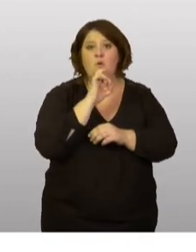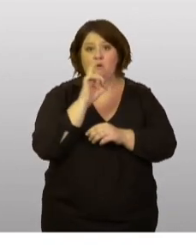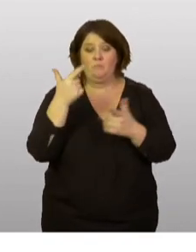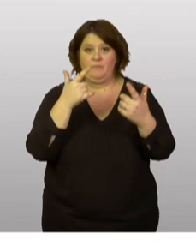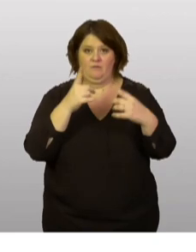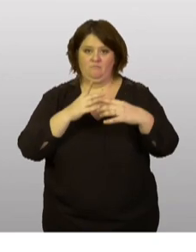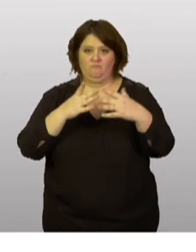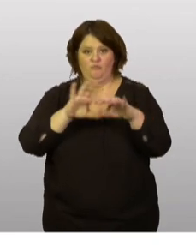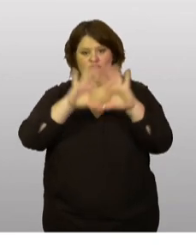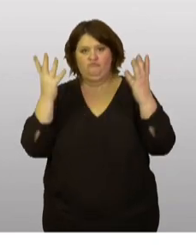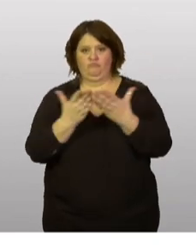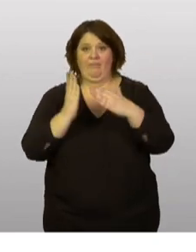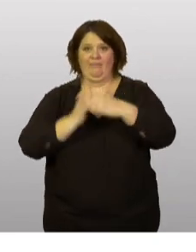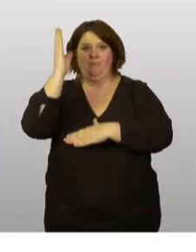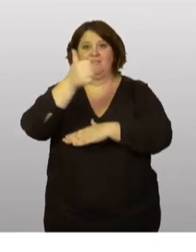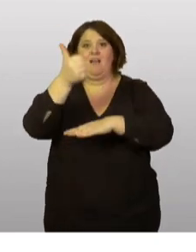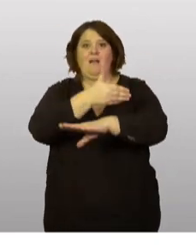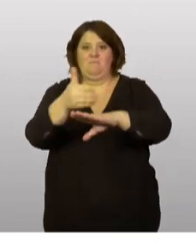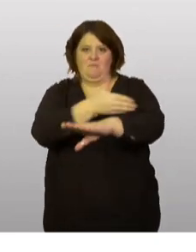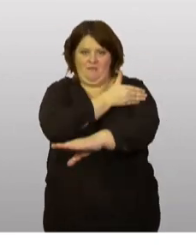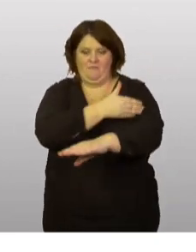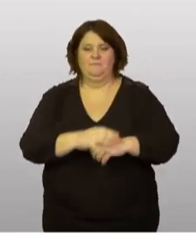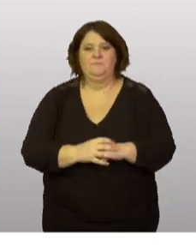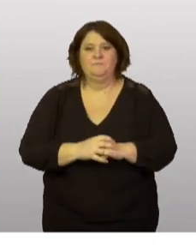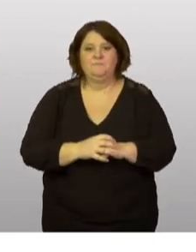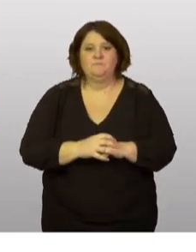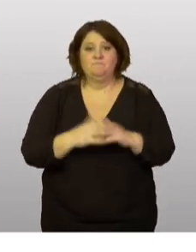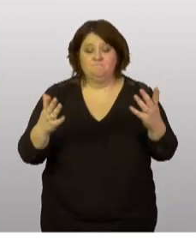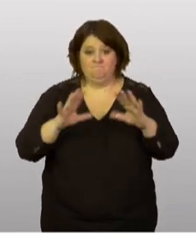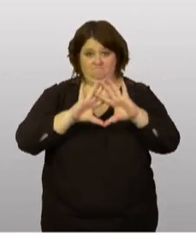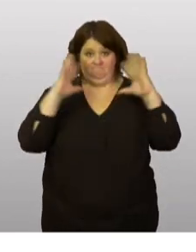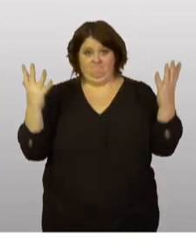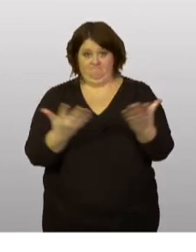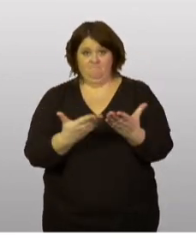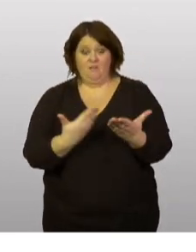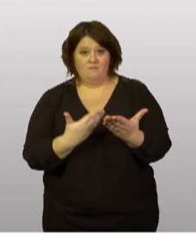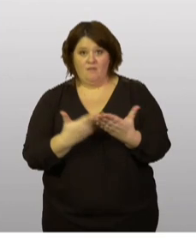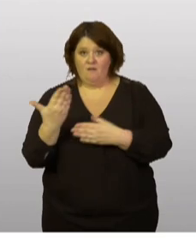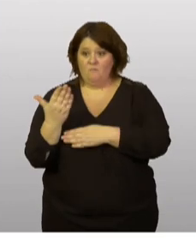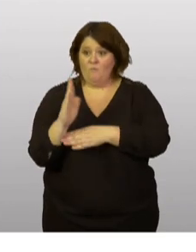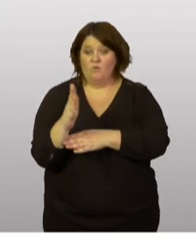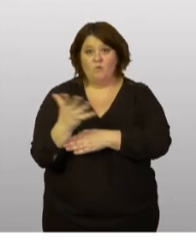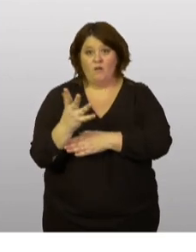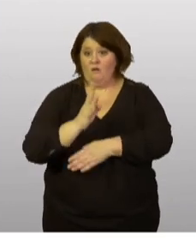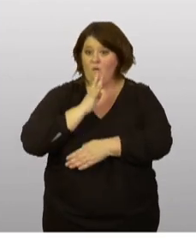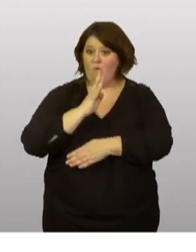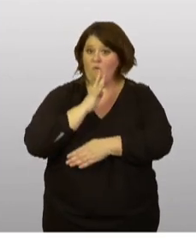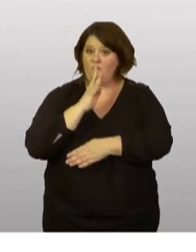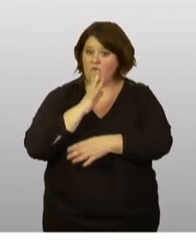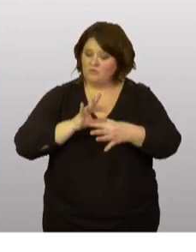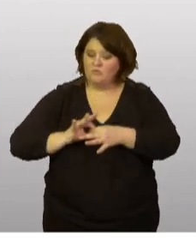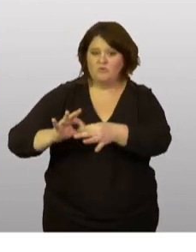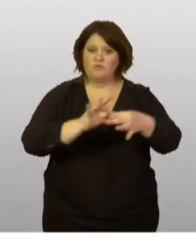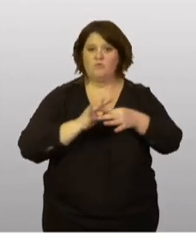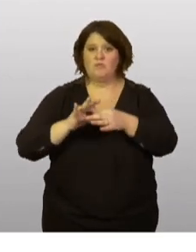un tout petit peu un milliard. Ça illustre bien l'ambition de cette conférence, solidaire du peuple